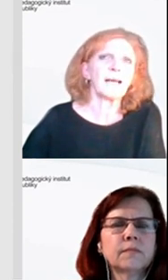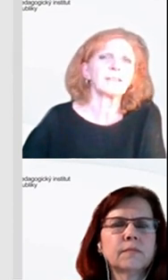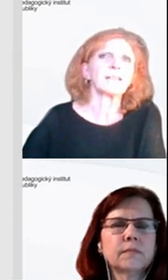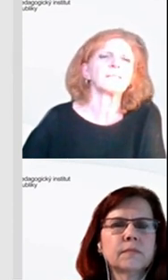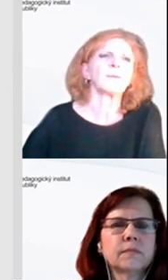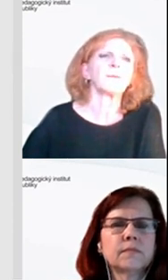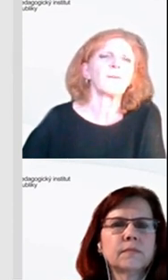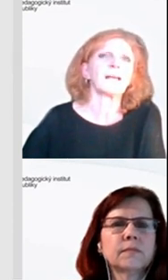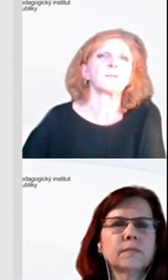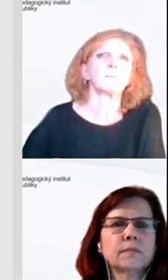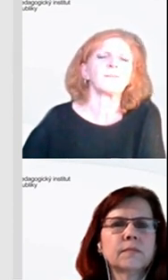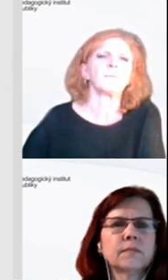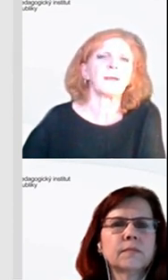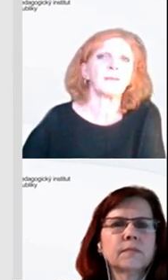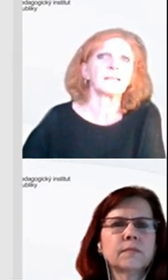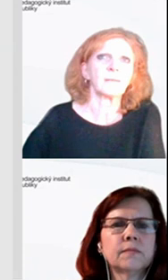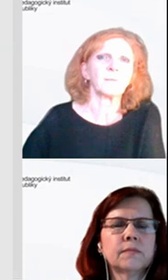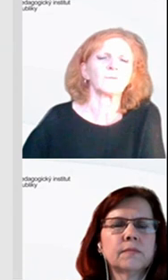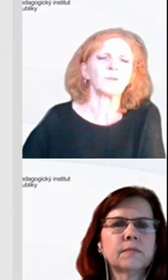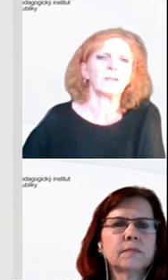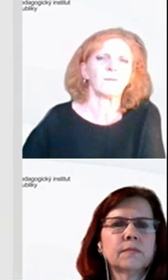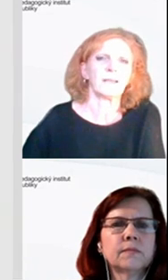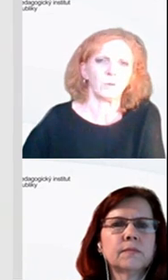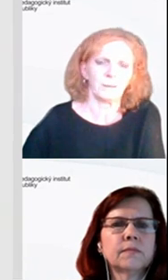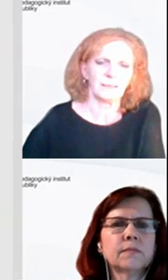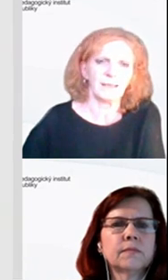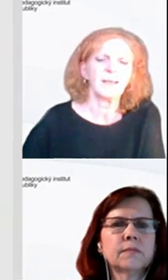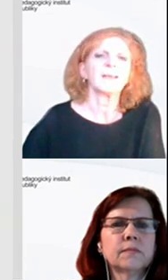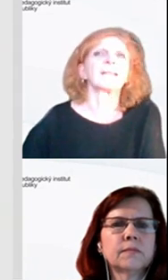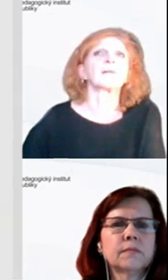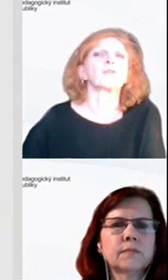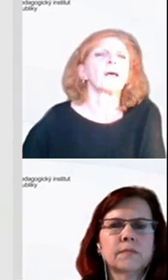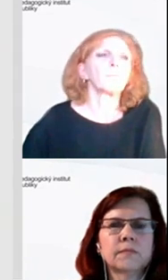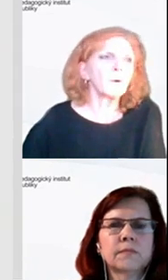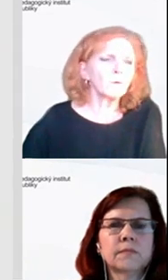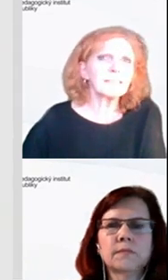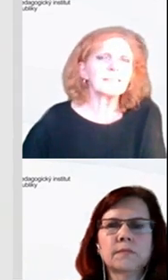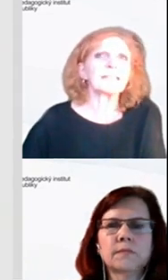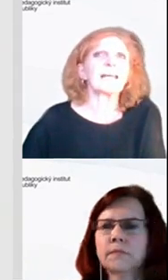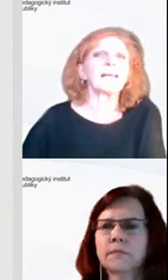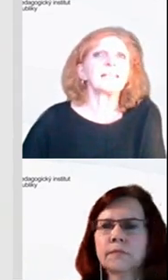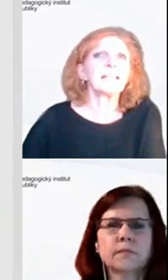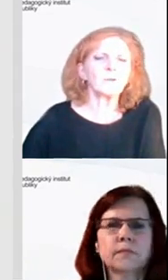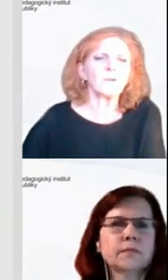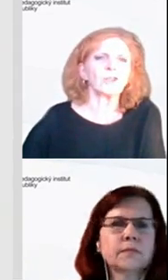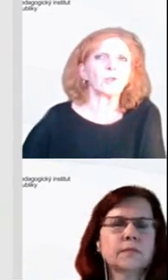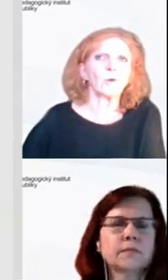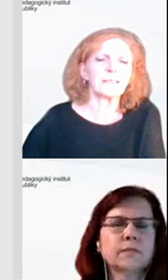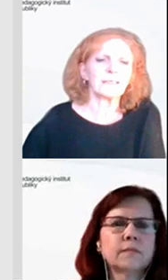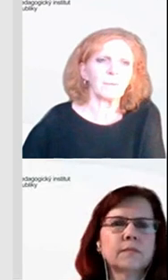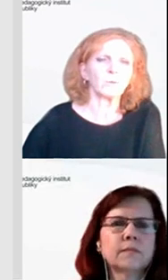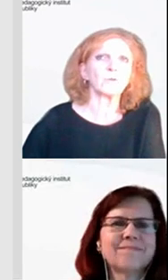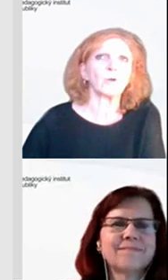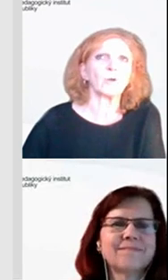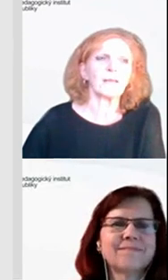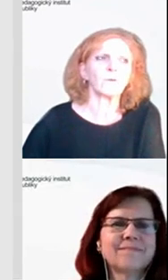všechny webináře, které jsme pro vás připravili právě k tématu výuky nové informatiky. Takže pokud si chcete něco ještě z